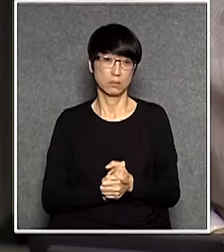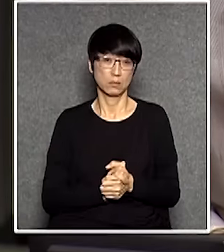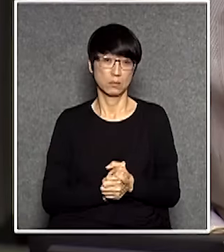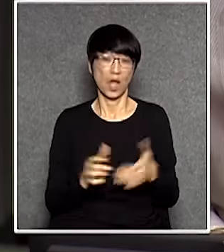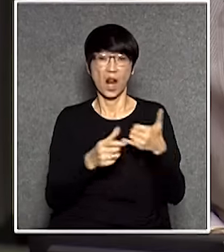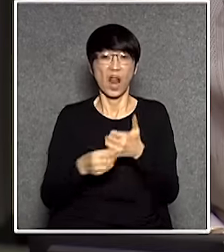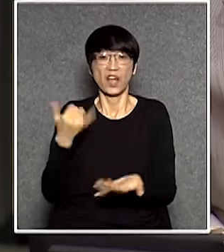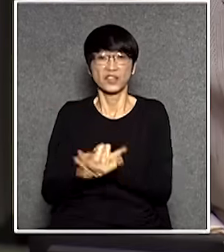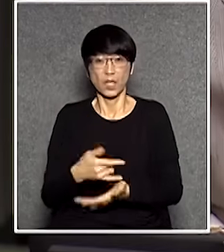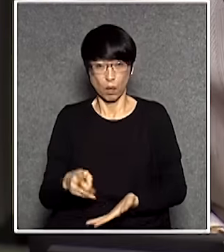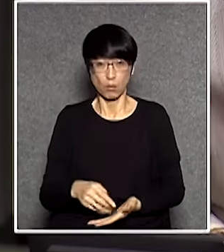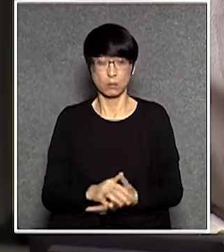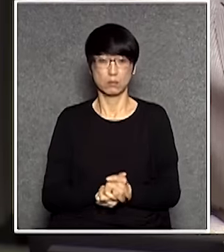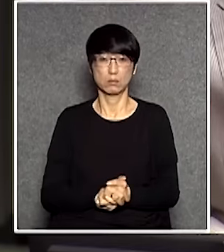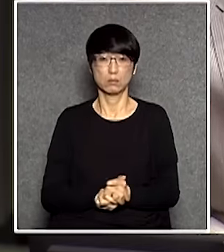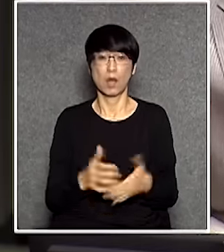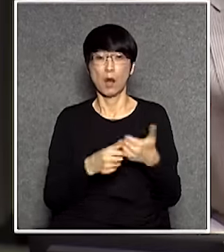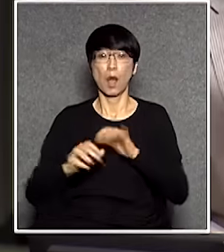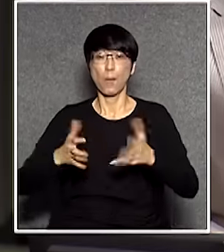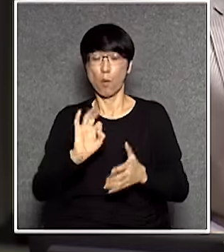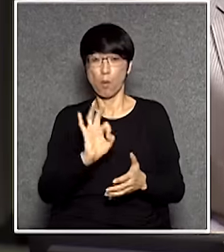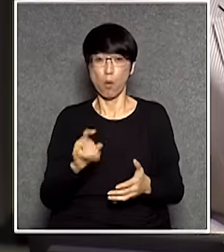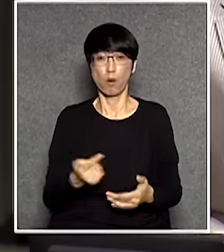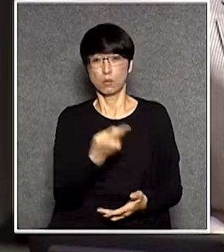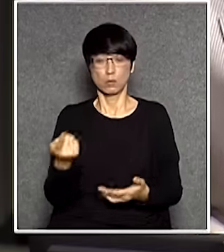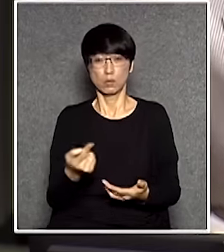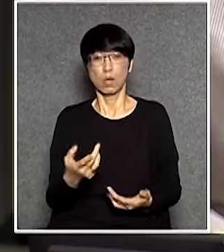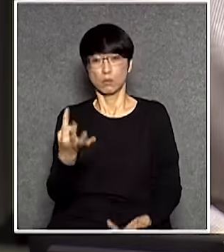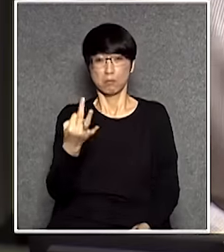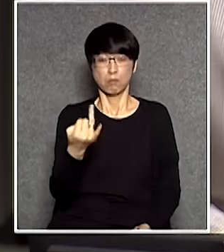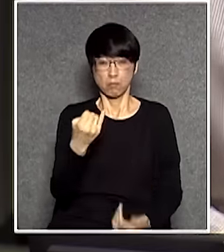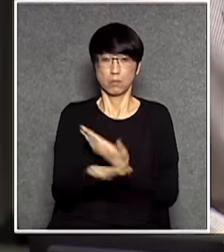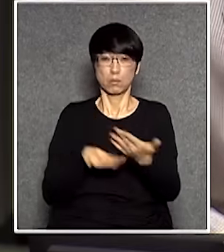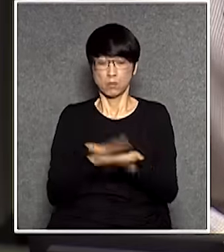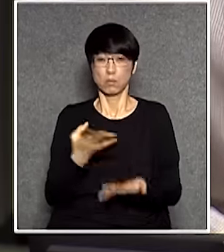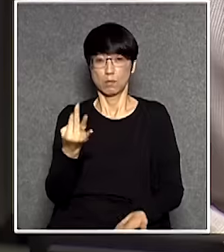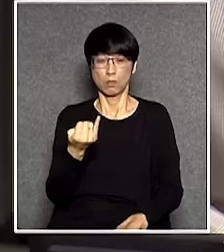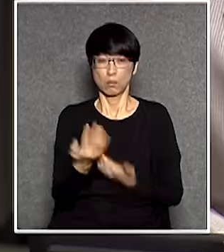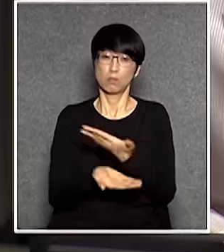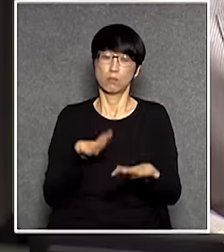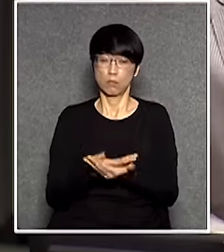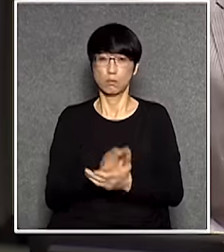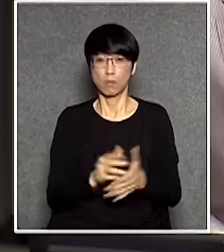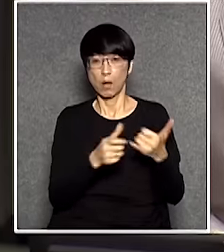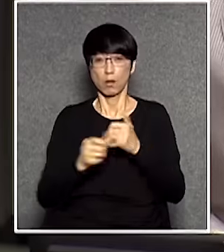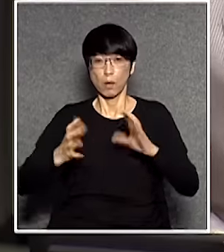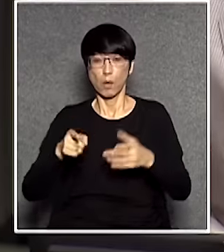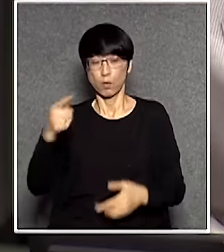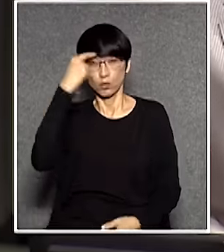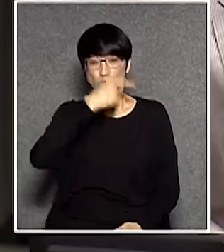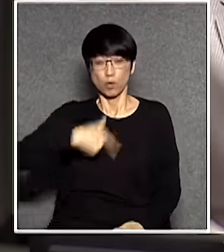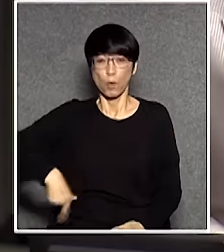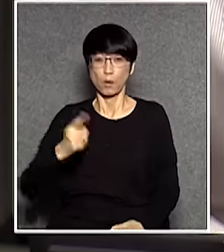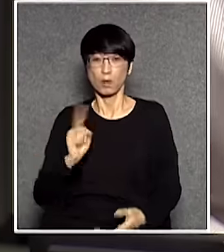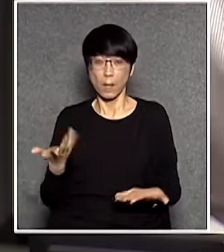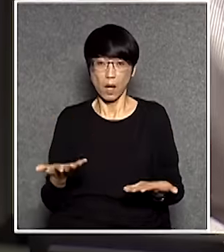柴就有拉什麽布呀大家在裏講講講講那幾個人講拉什麽布呀你買長毛現在算不算拉布最